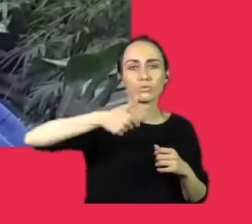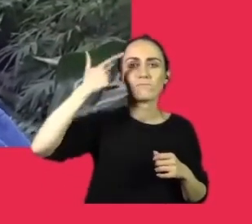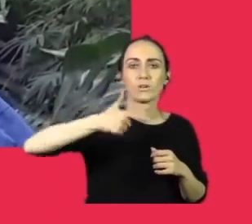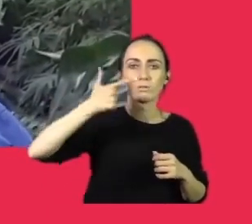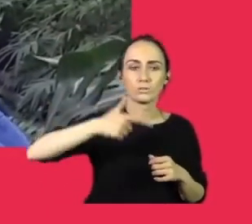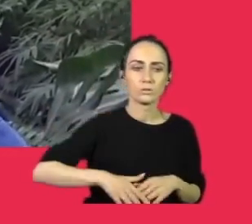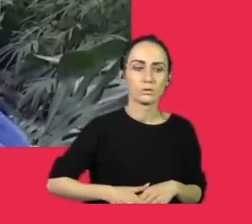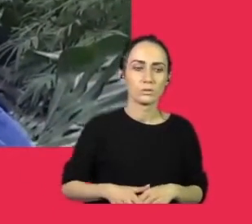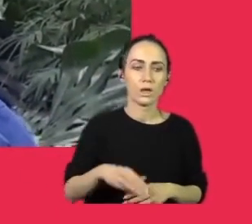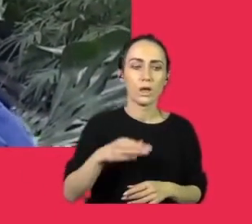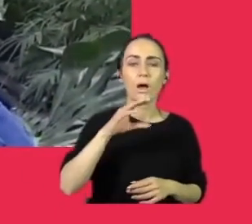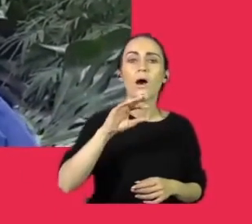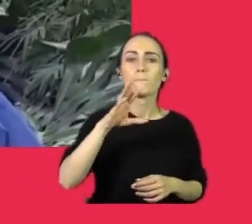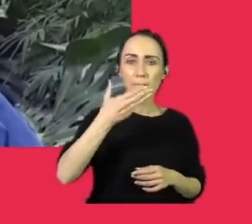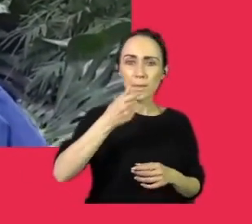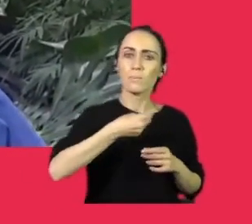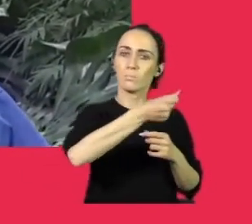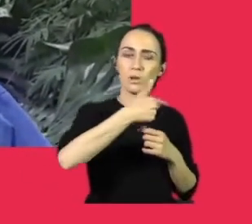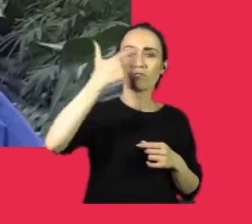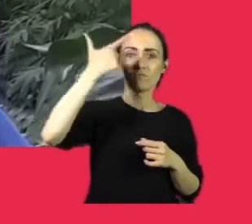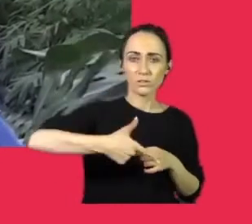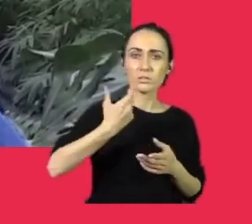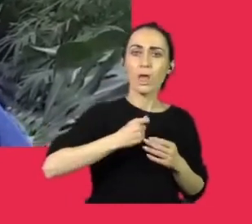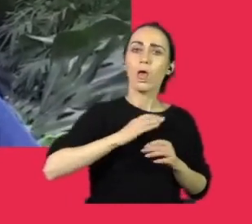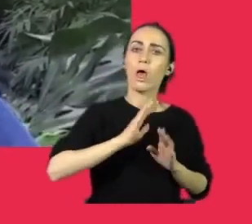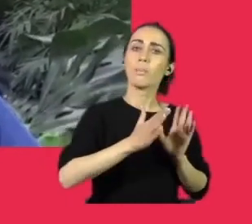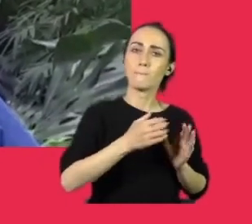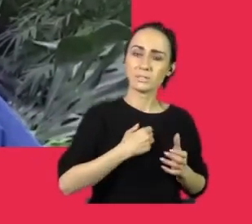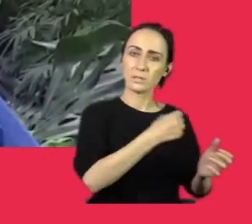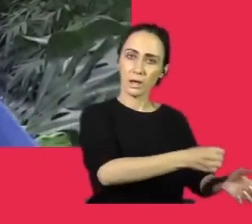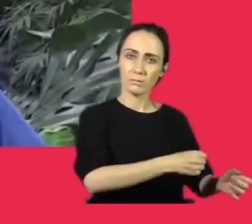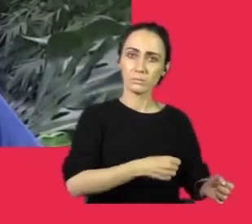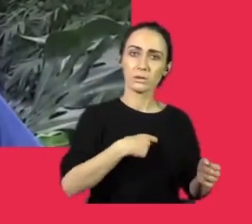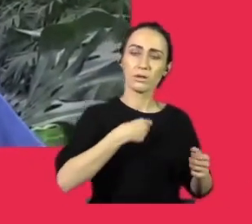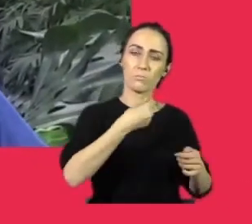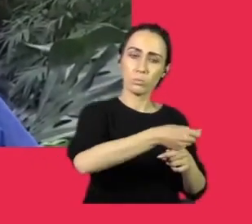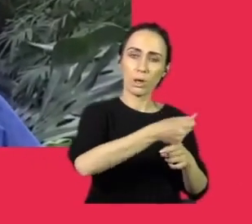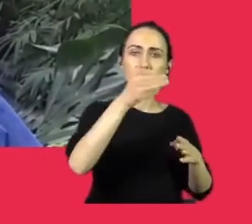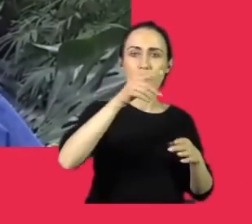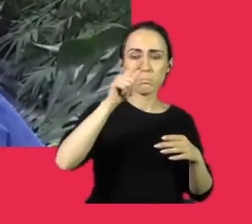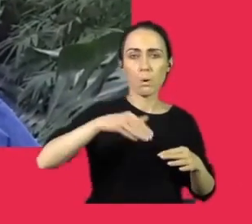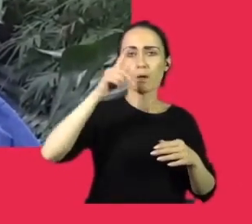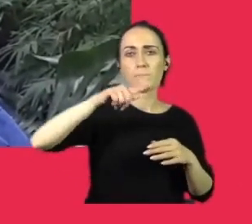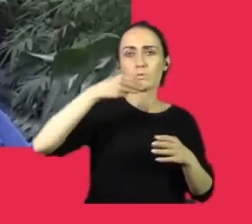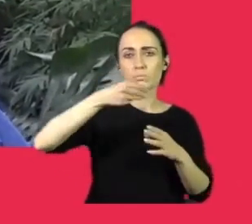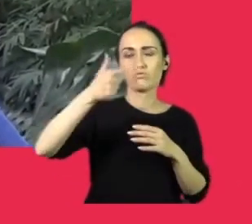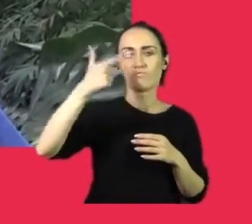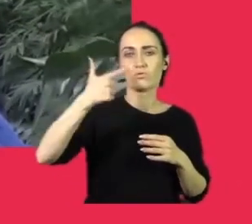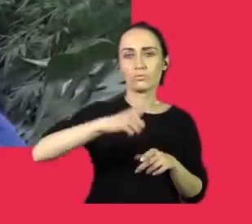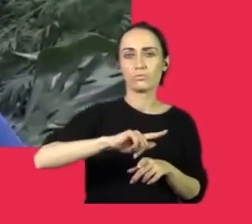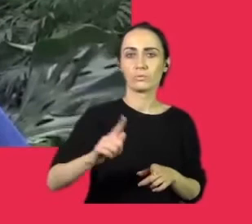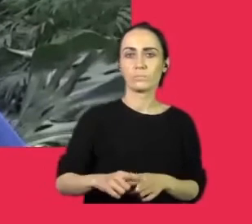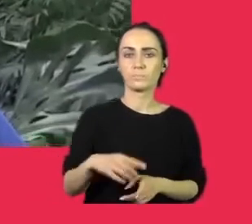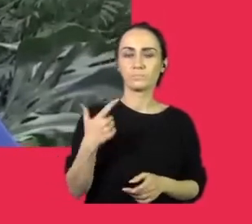czy miesięcznie? Rocznie, rocznie. Rocznie, dwa tysiące. Ile mu to musiało żreć, wiesz? tej sałaty musimy kończyć. Bardzo